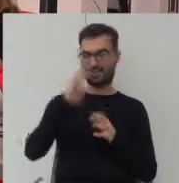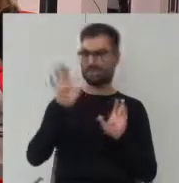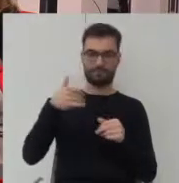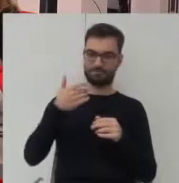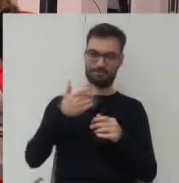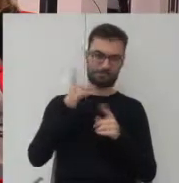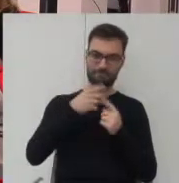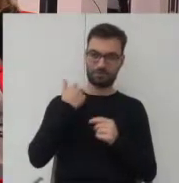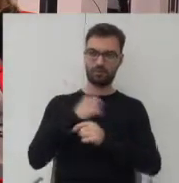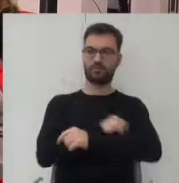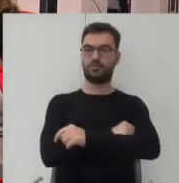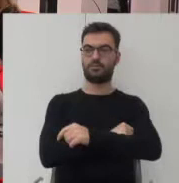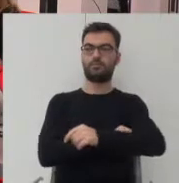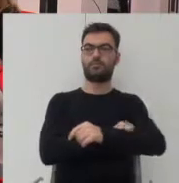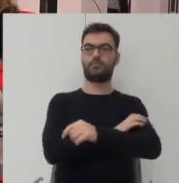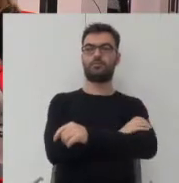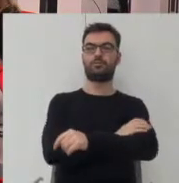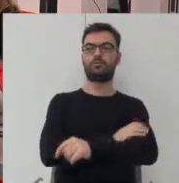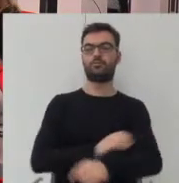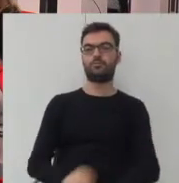no to jest marzenie często.